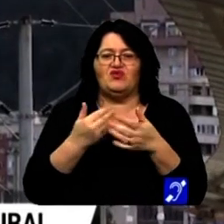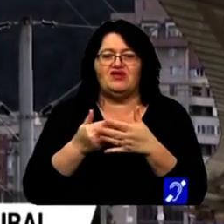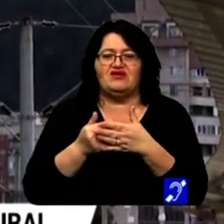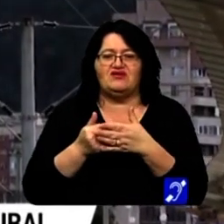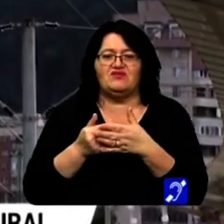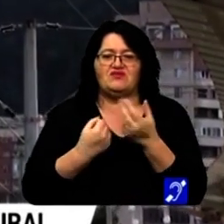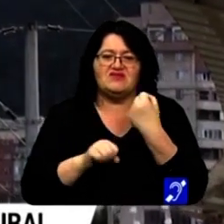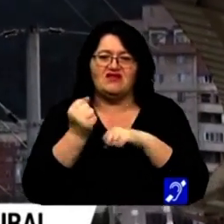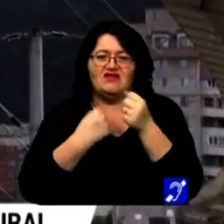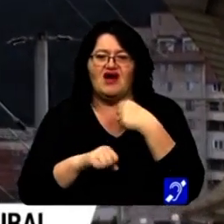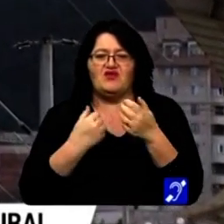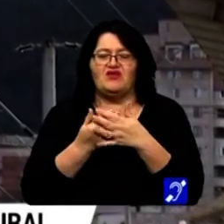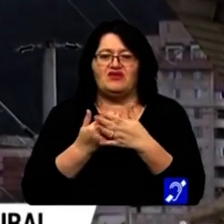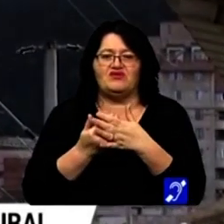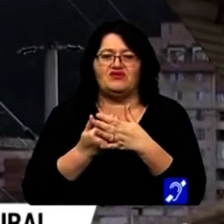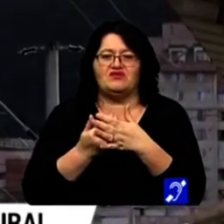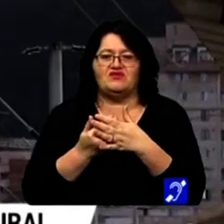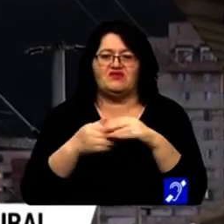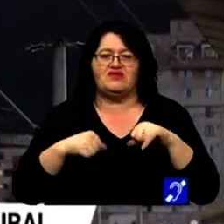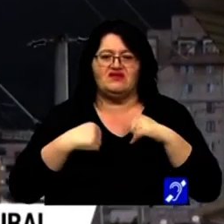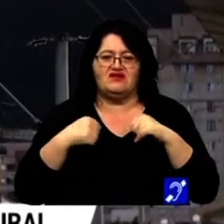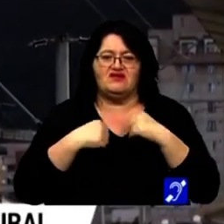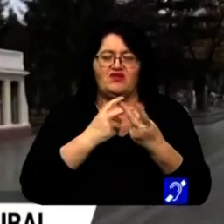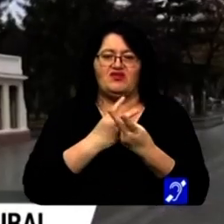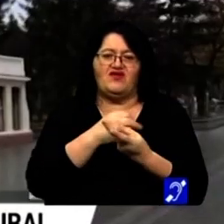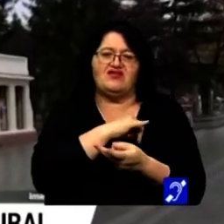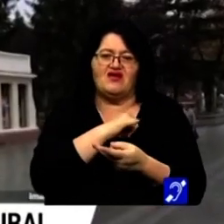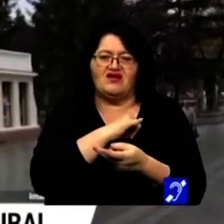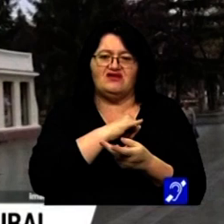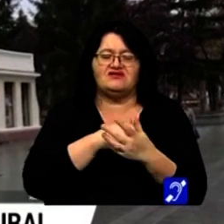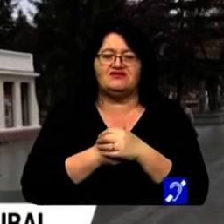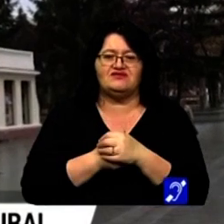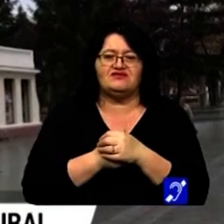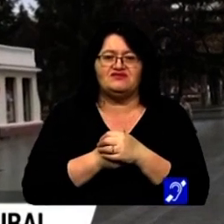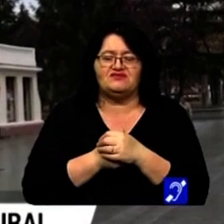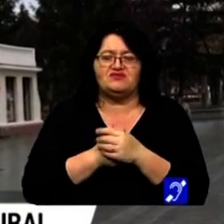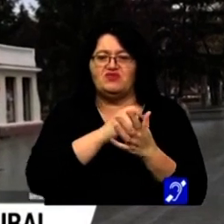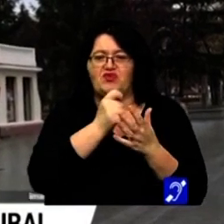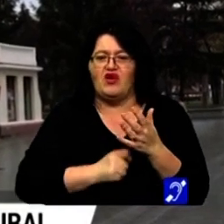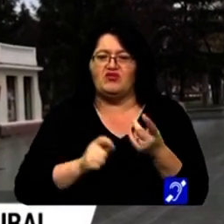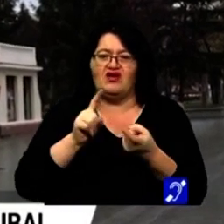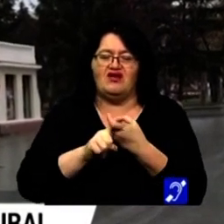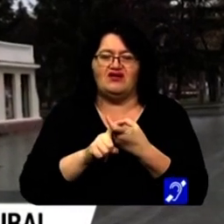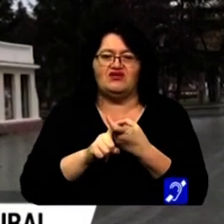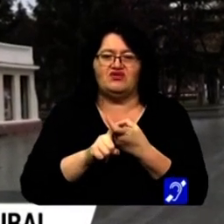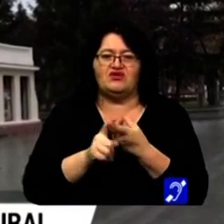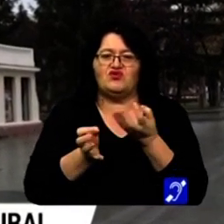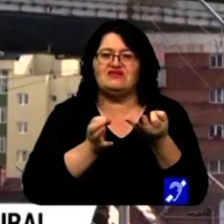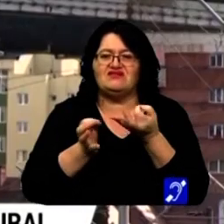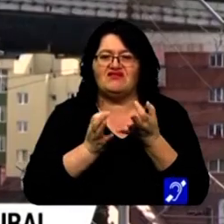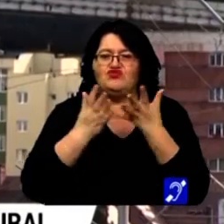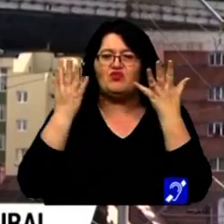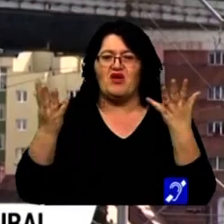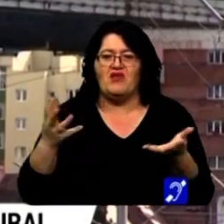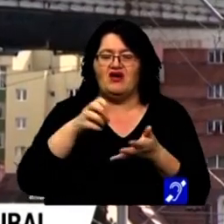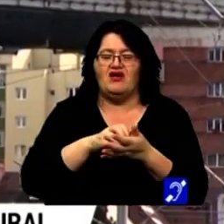dinamică, de interes pentru tineri. Proiectul face parte dintr-o strategie mai